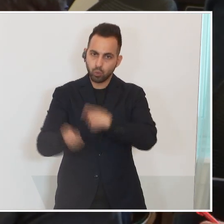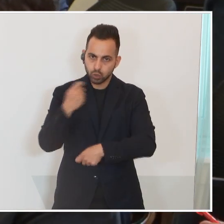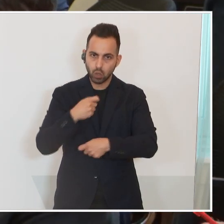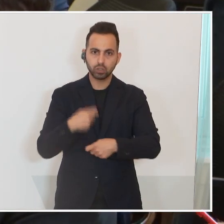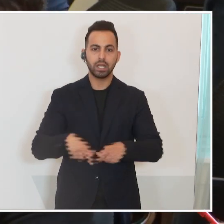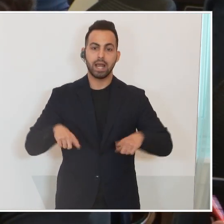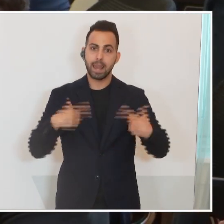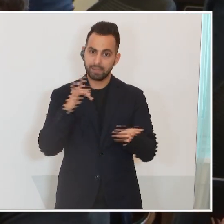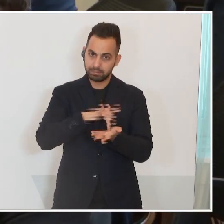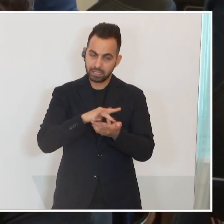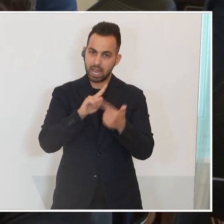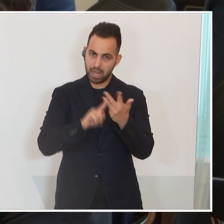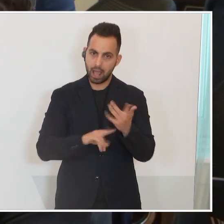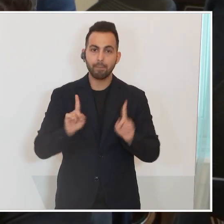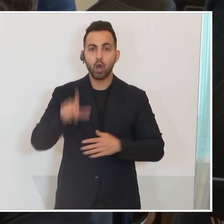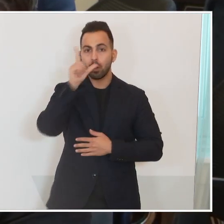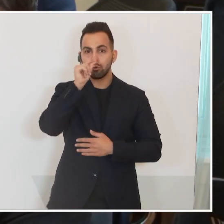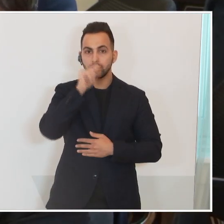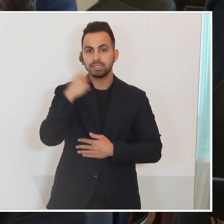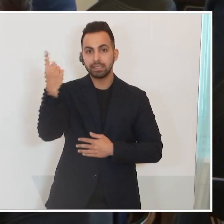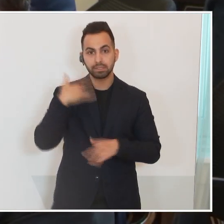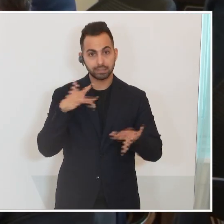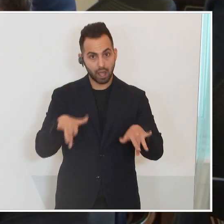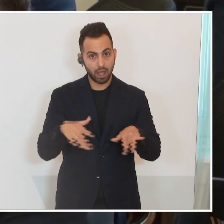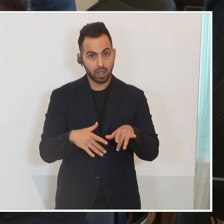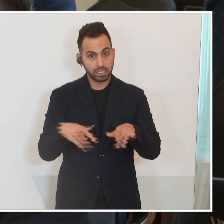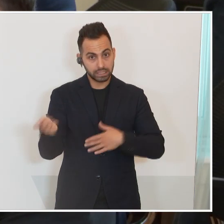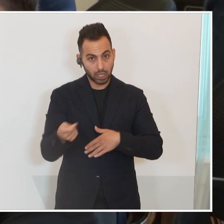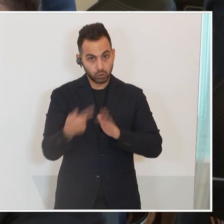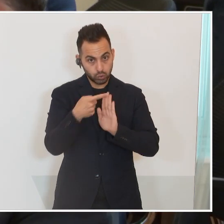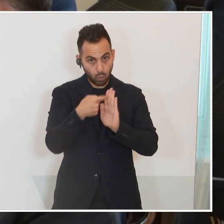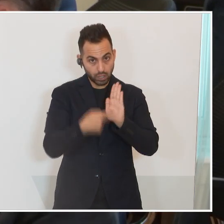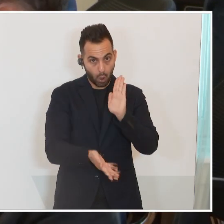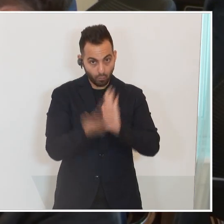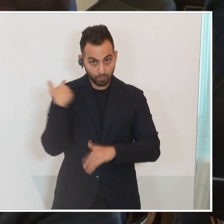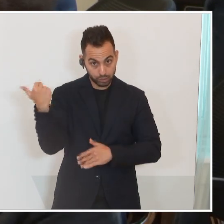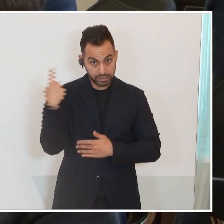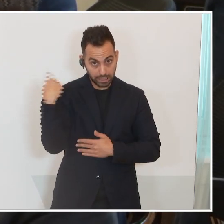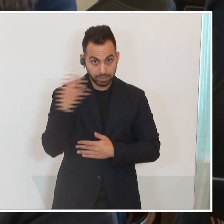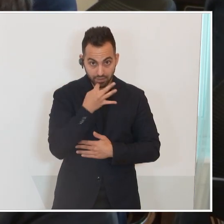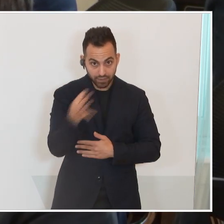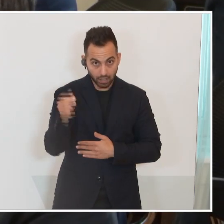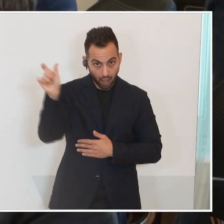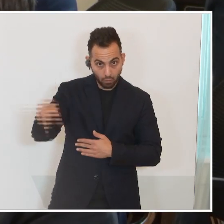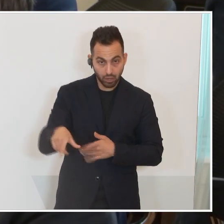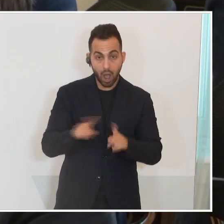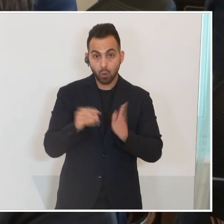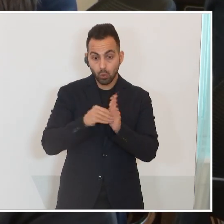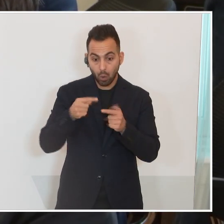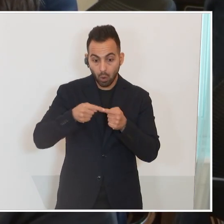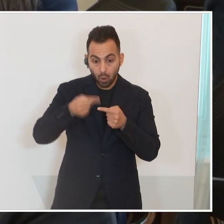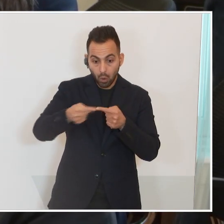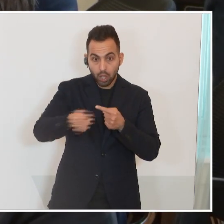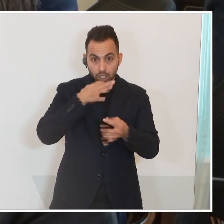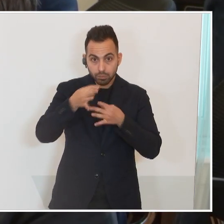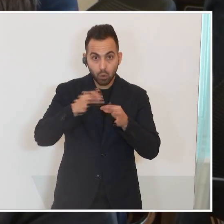Gefangenenaustausch, Lebensmittel. Aber was will Putin? Hat er zum Beispiel die Aufhebung der Sanktionen gefragt? Und sind weitere Gespräche geplant, vielleicht noch